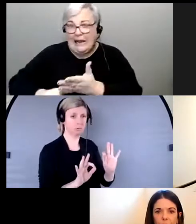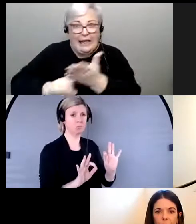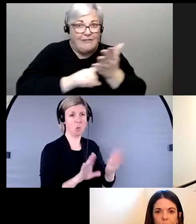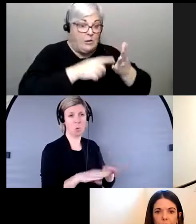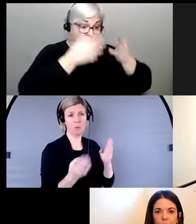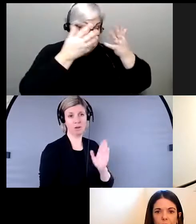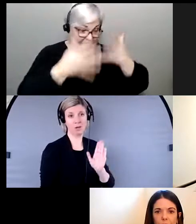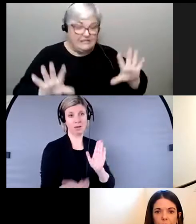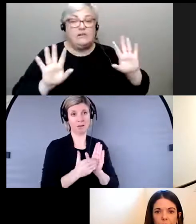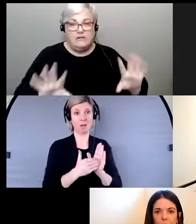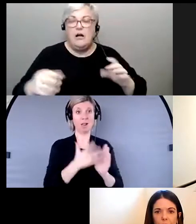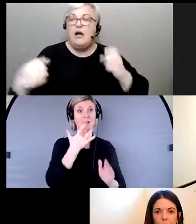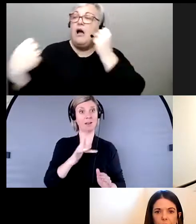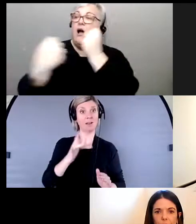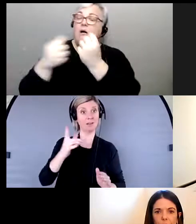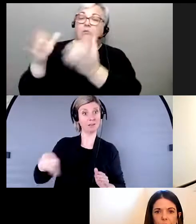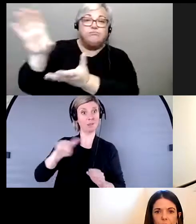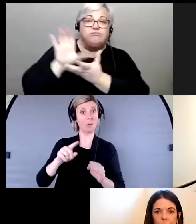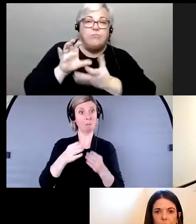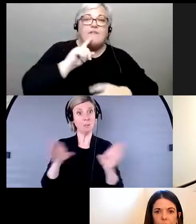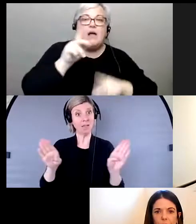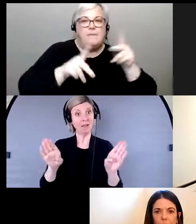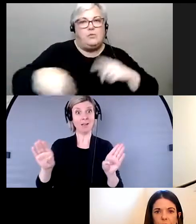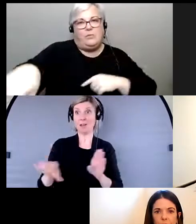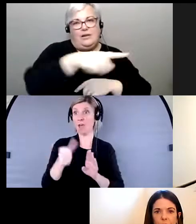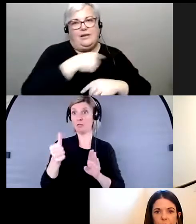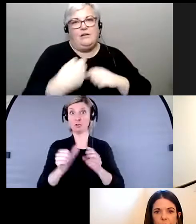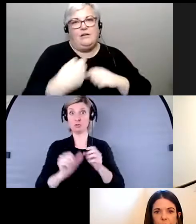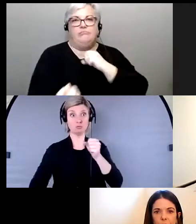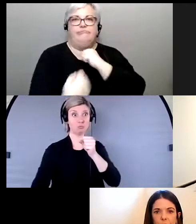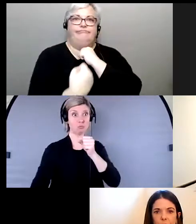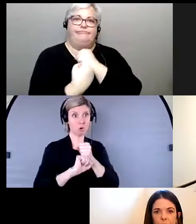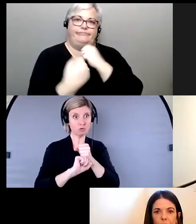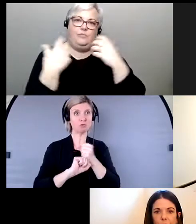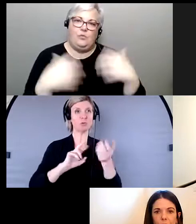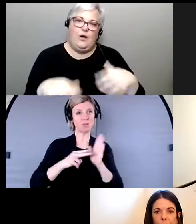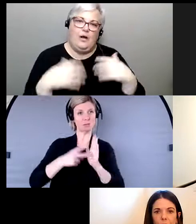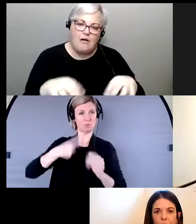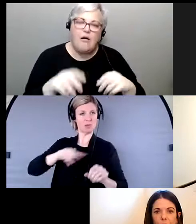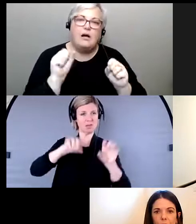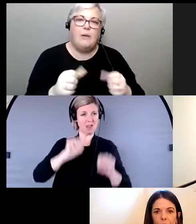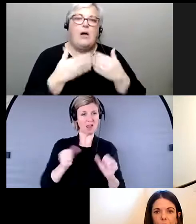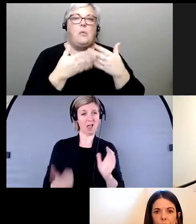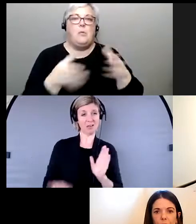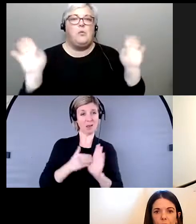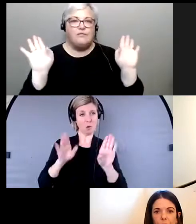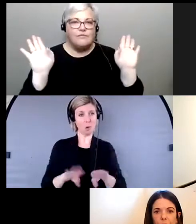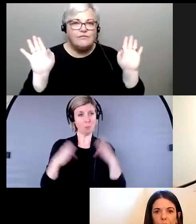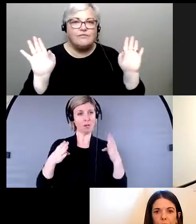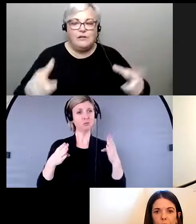Nos bailleurs de fonds et le public en général nous ont beaucoup soutenus. Nous avons pu rouvrir notre établissement